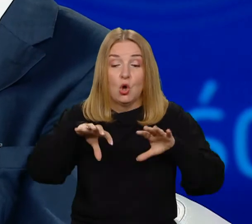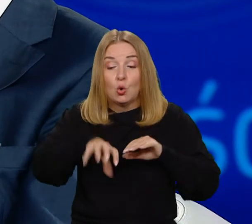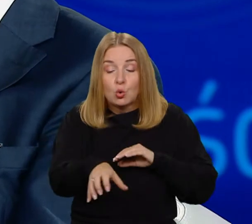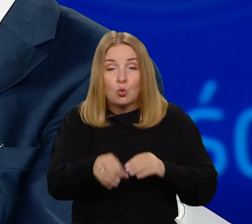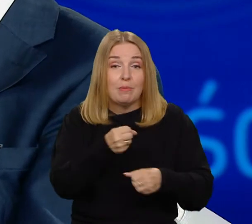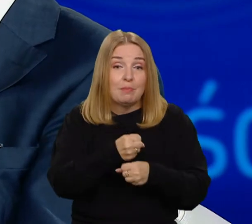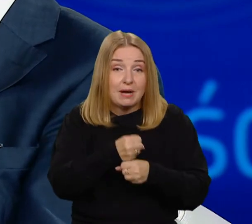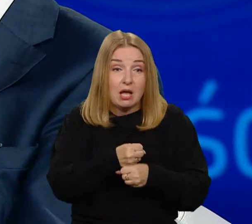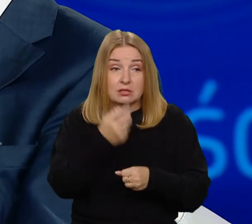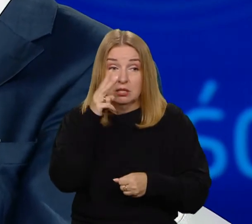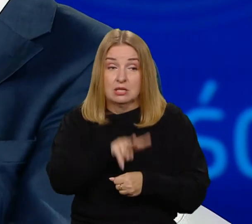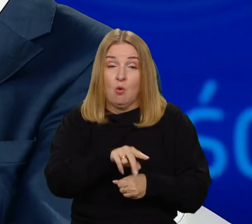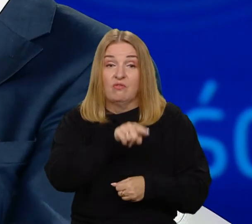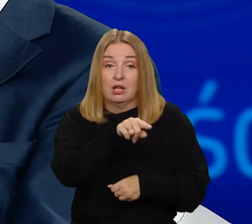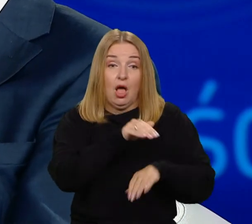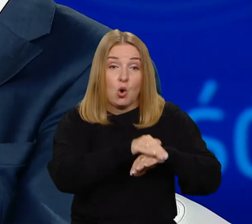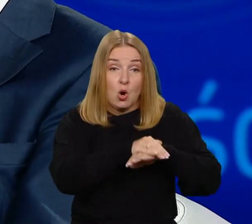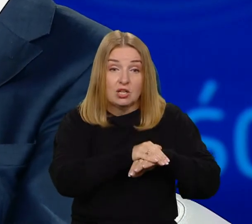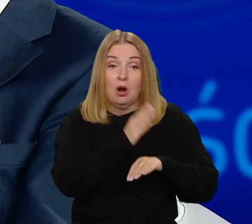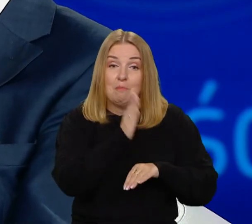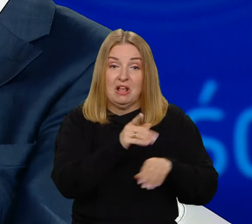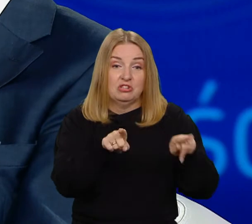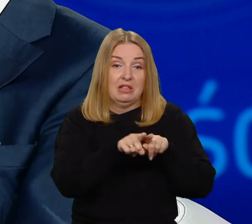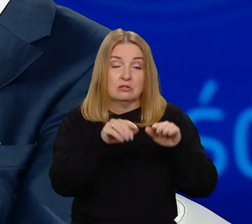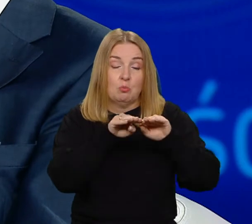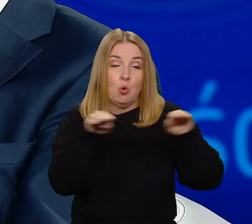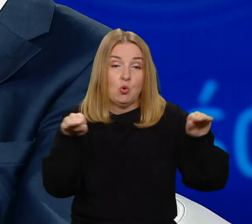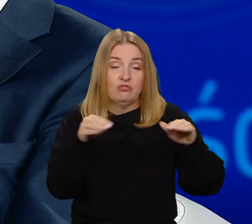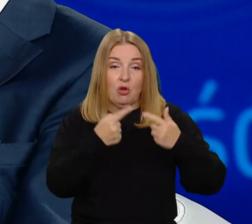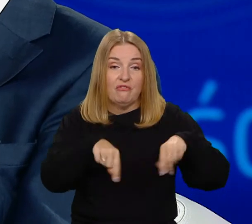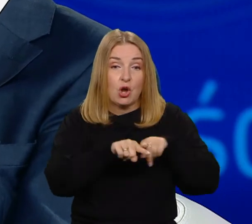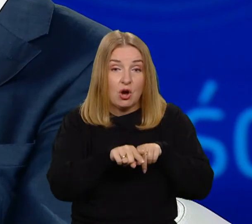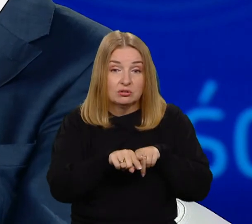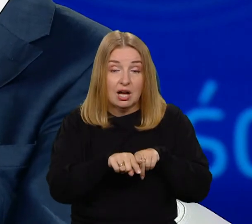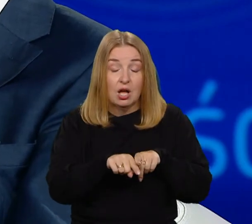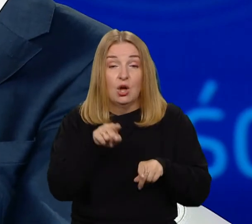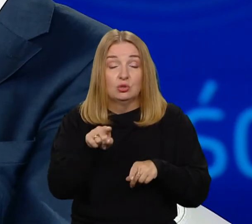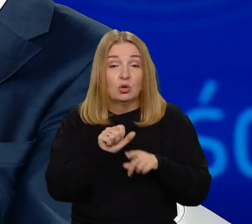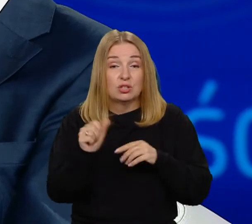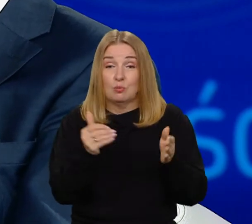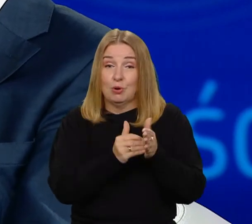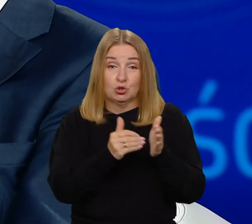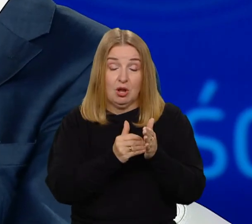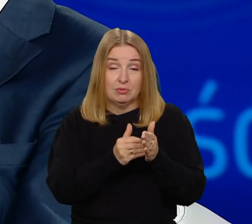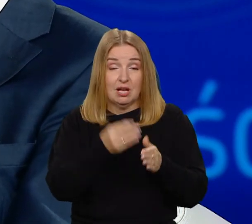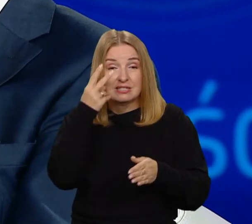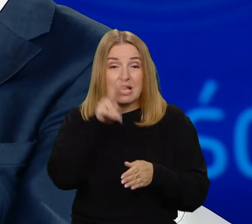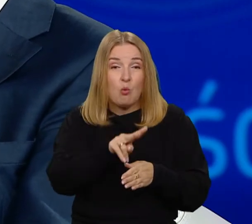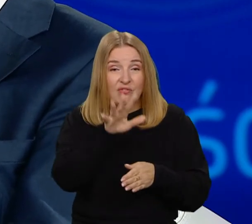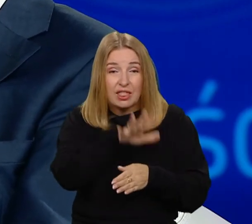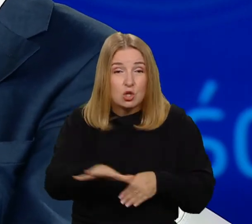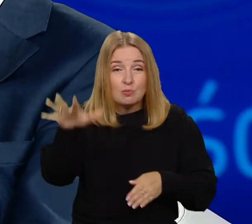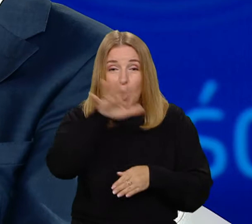się zobowiązała, zobowiązała i tak dalej, i tak dalej. Czyli od prostych kroków przechodzimy do tego, że mamy zaufanie społeczne,